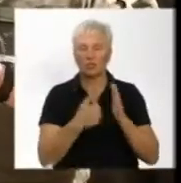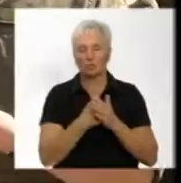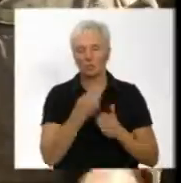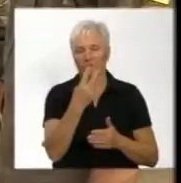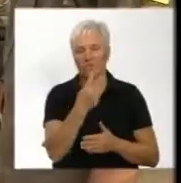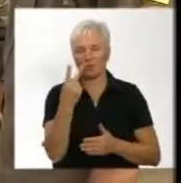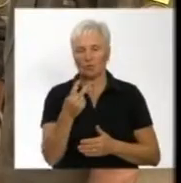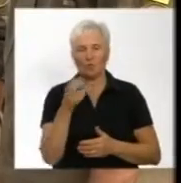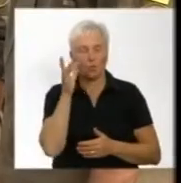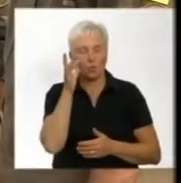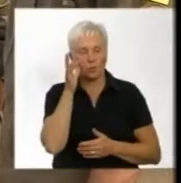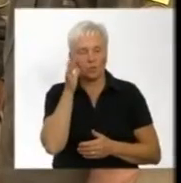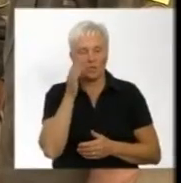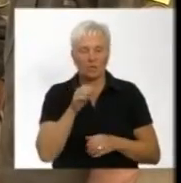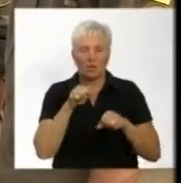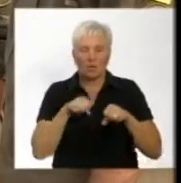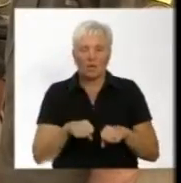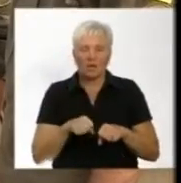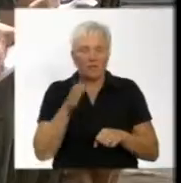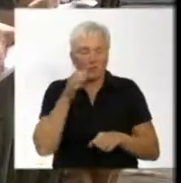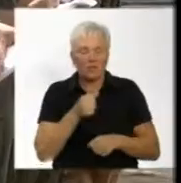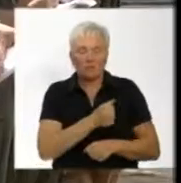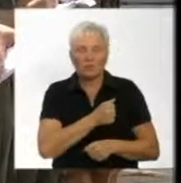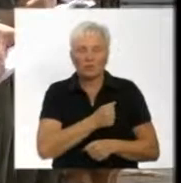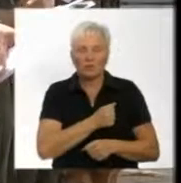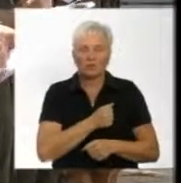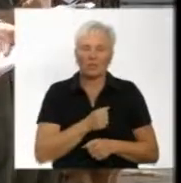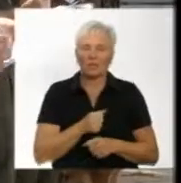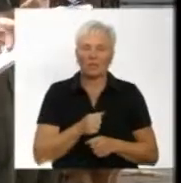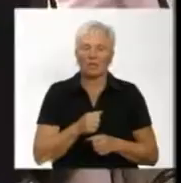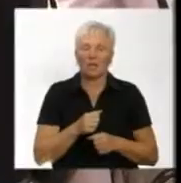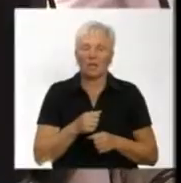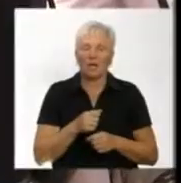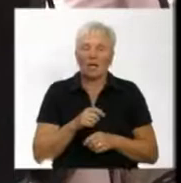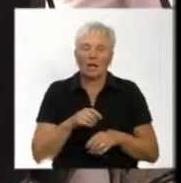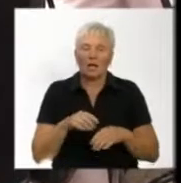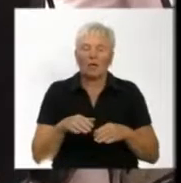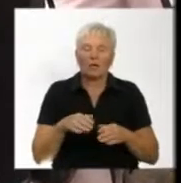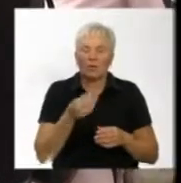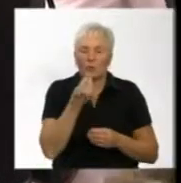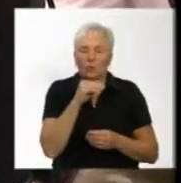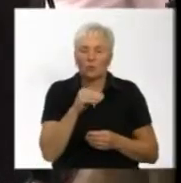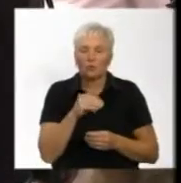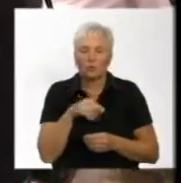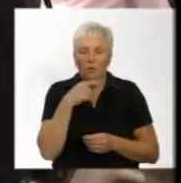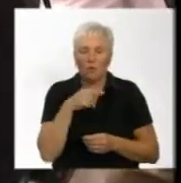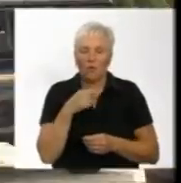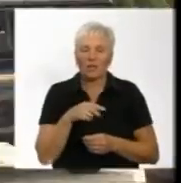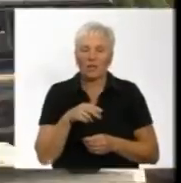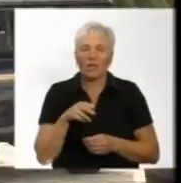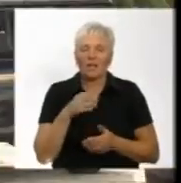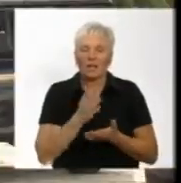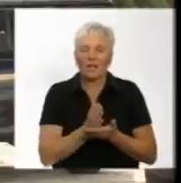години. Права нацгвардійців під час патрулювання в Ущі, ніж у поліцейських, каже підполковник Дмитро Сьомик. Додає,